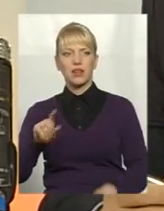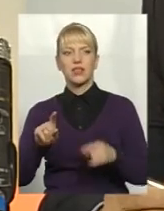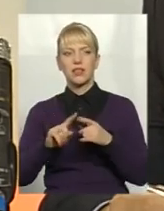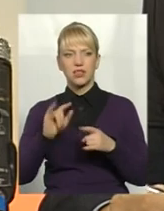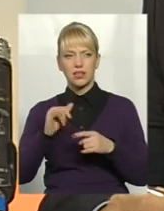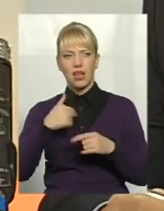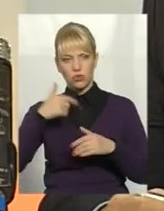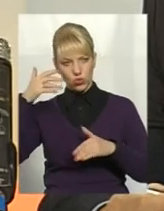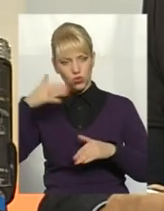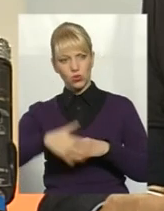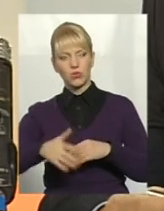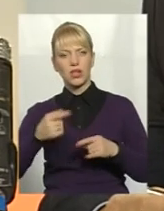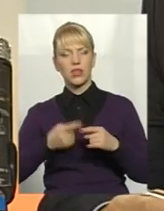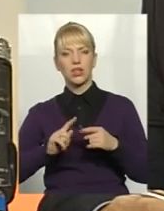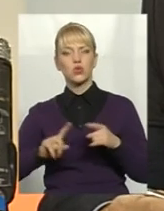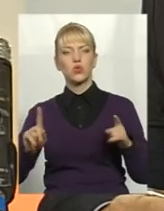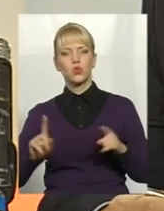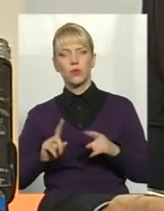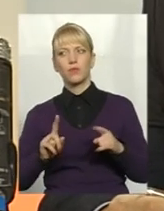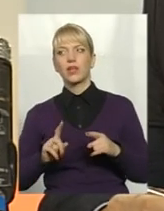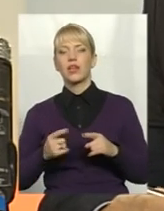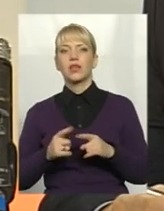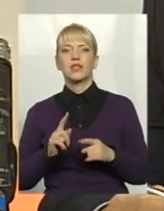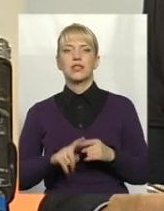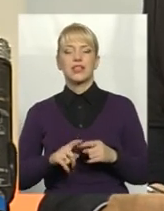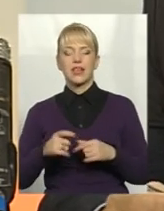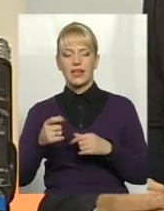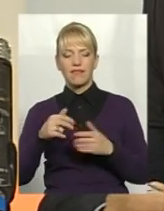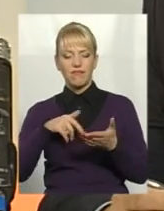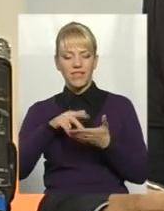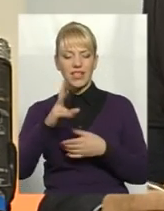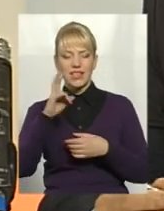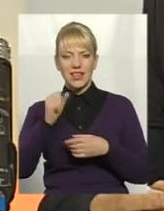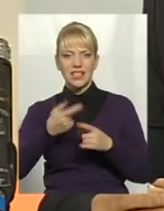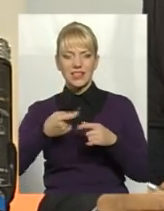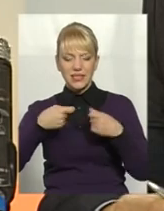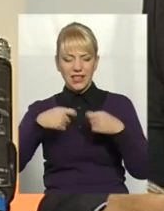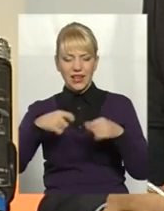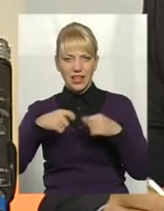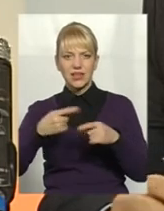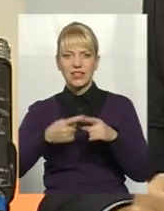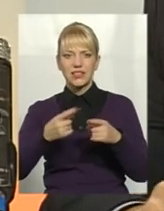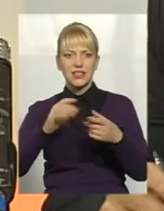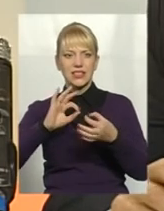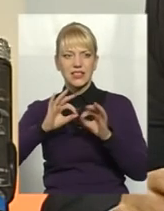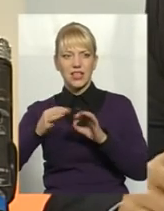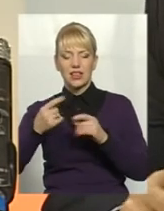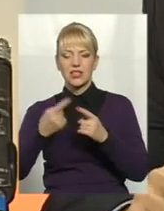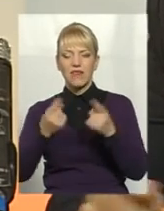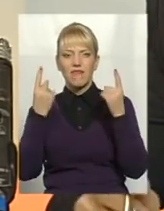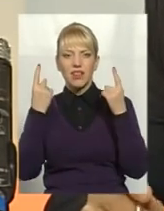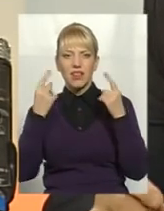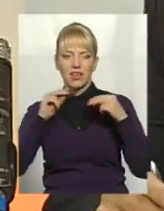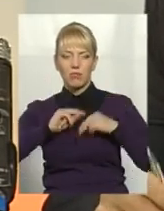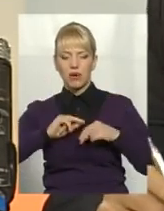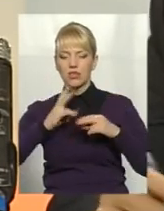Я розумію, я розумію, що вийти на ці ринки надзвичайно складно. Це дуже велика праця, але іншого виходу